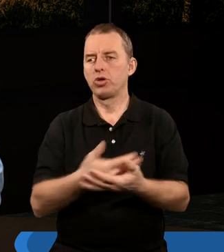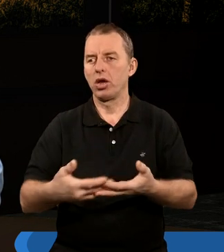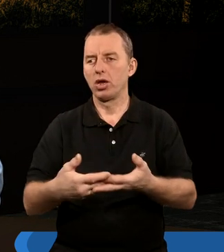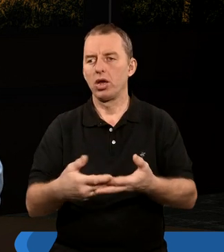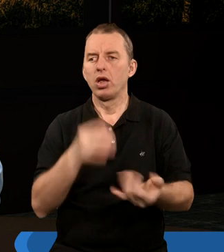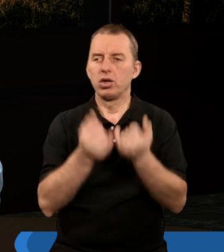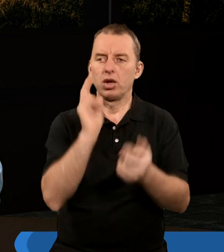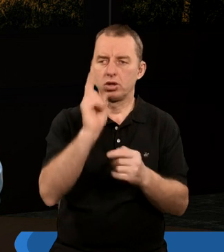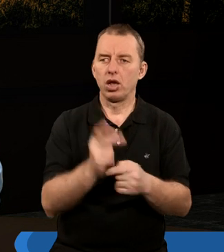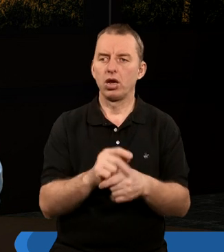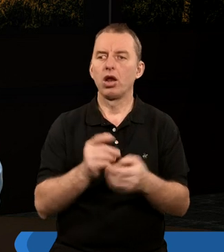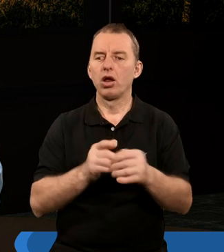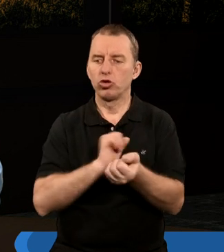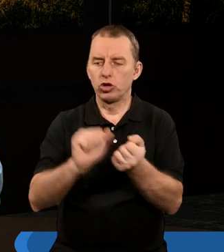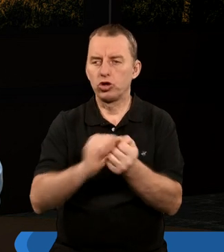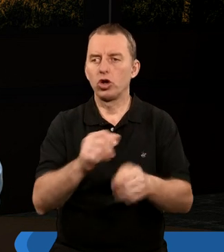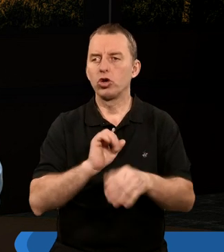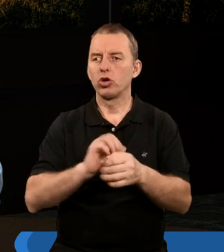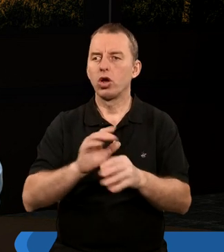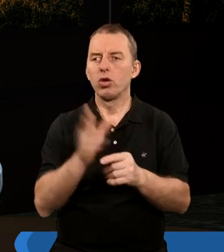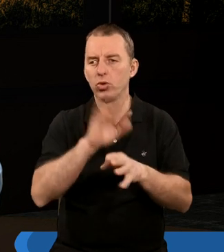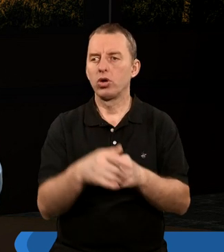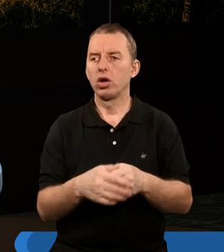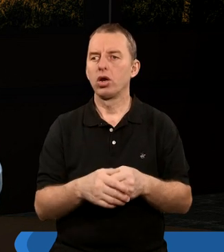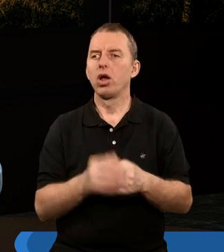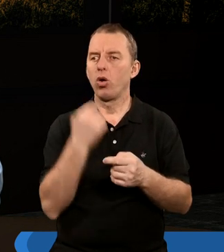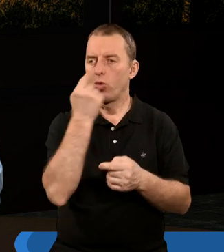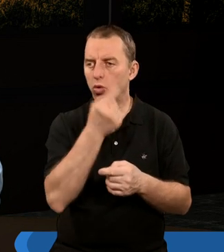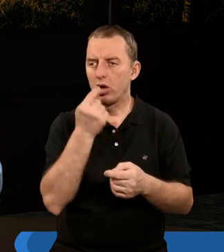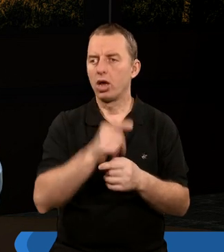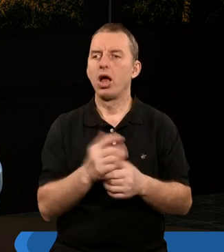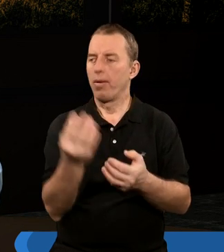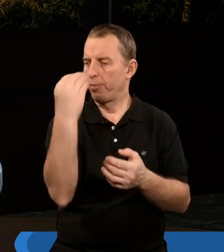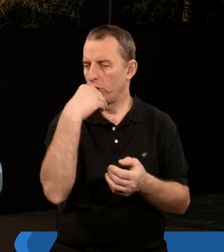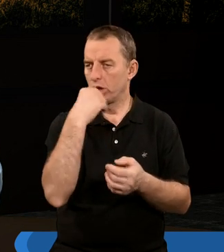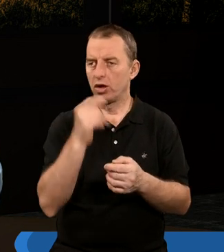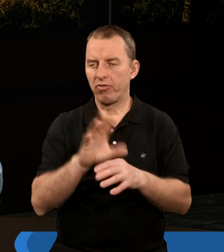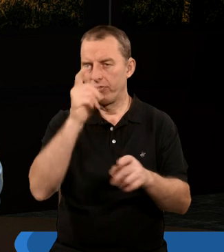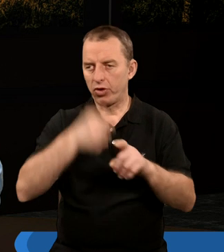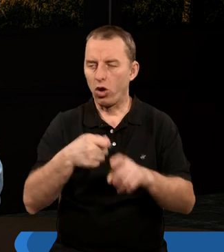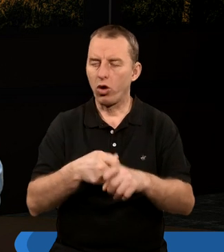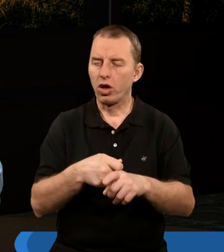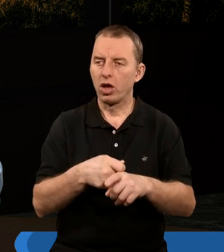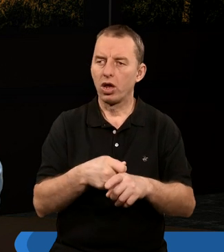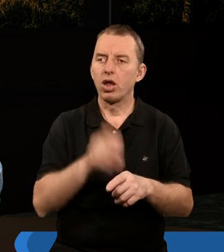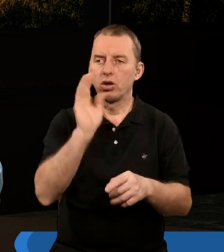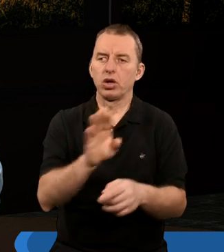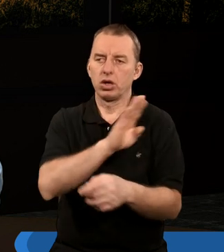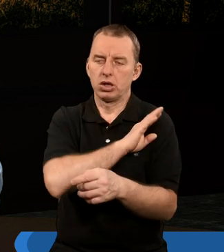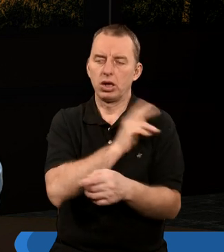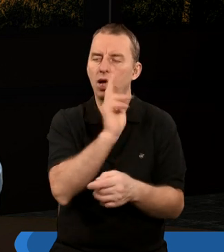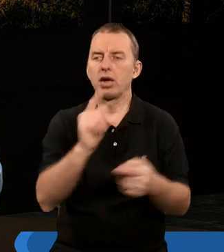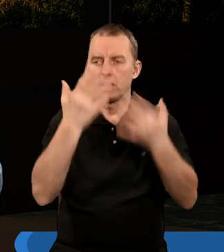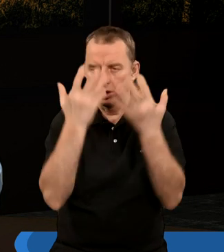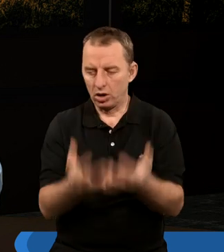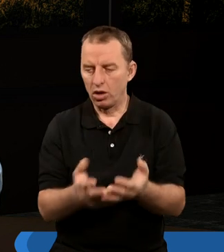A jeżeli ktoś chce im wyrządzić szkodę, ogień bucha z ich ust i pożera ich wrogów. Tak musi zginąć każdy,